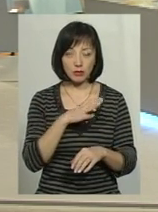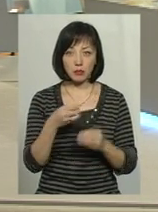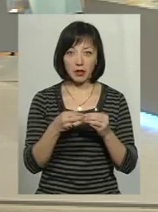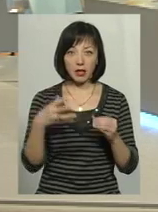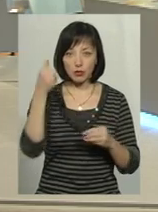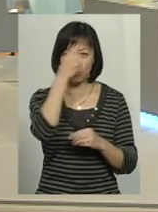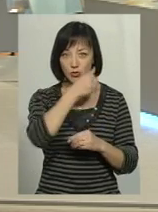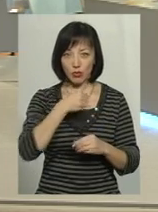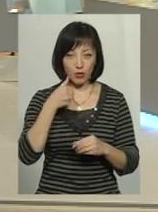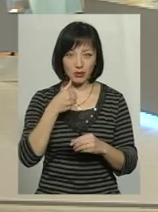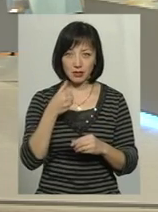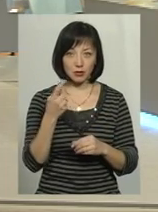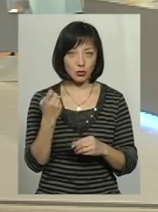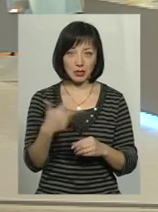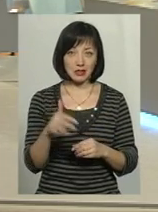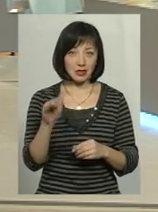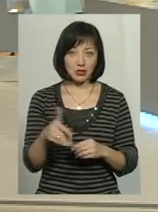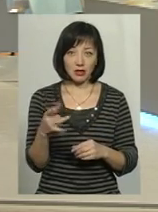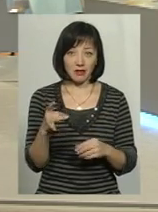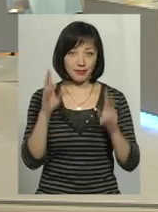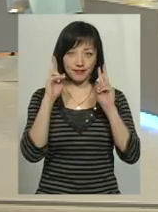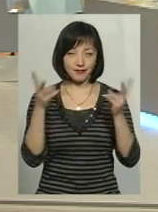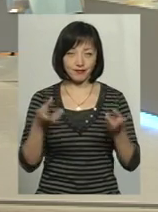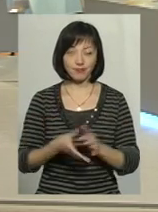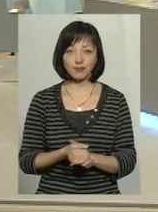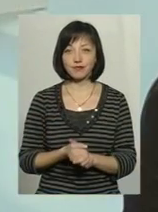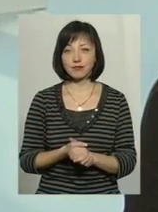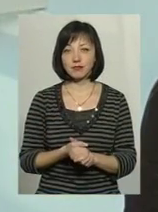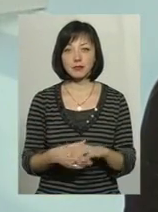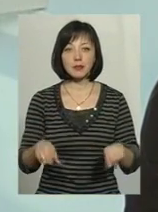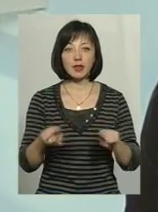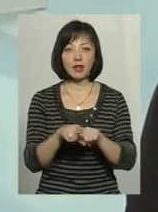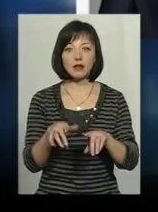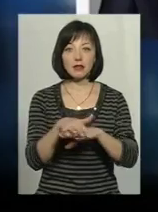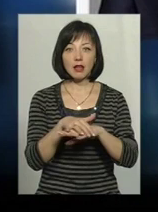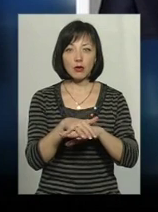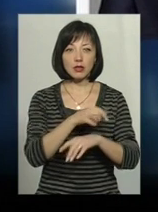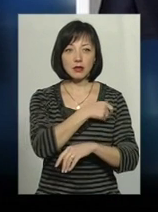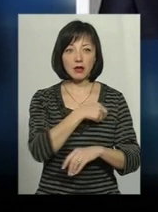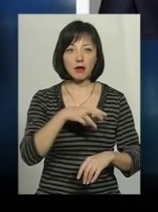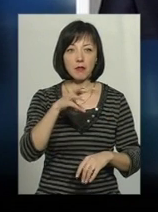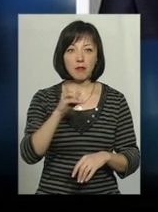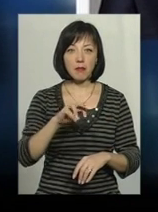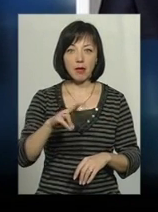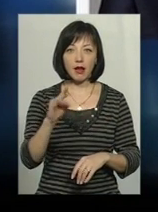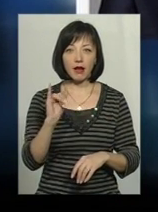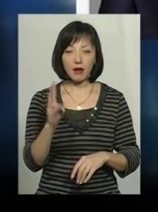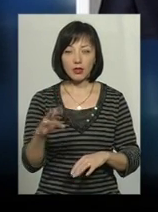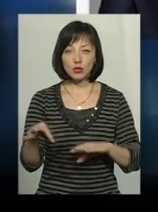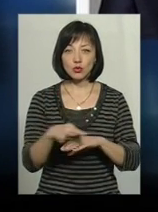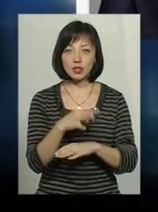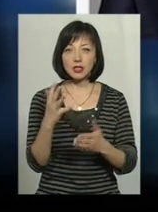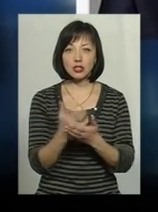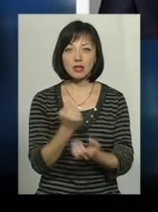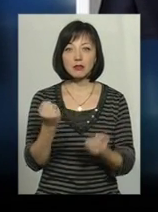2015 році таку суму, ну, невідомо. Так само, от, в народного депутата Мельника в дружини знайшлася